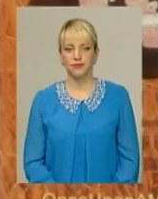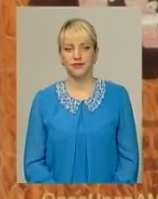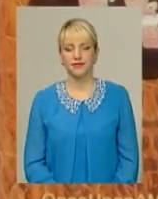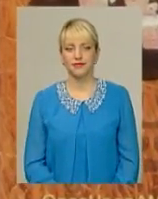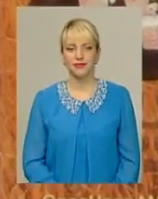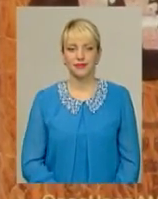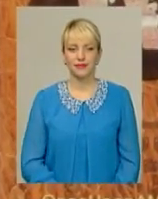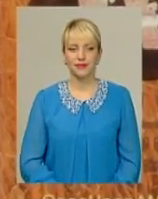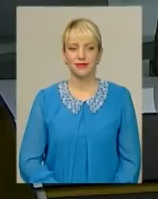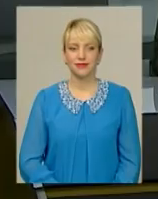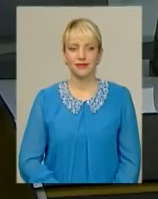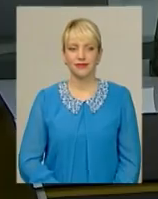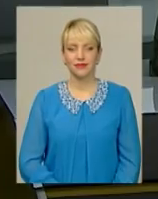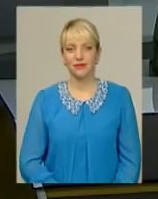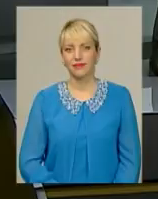інформаційного випуску.